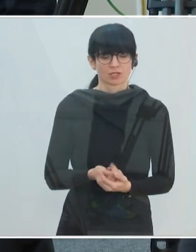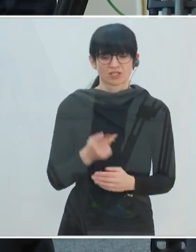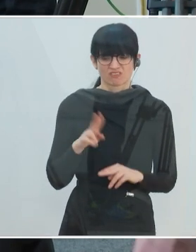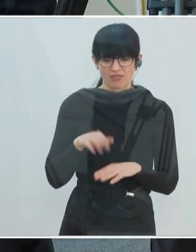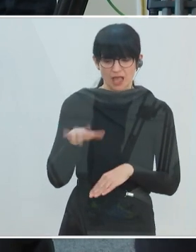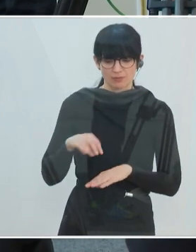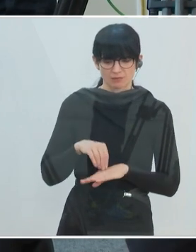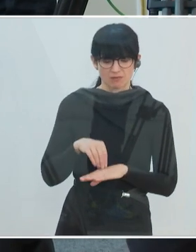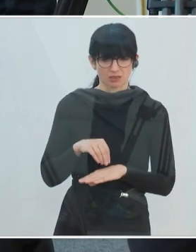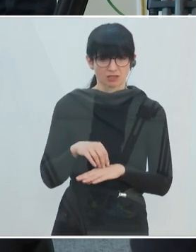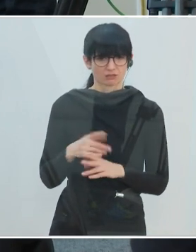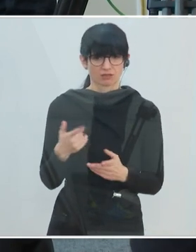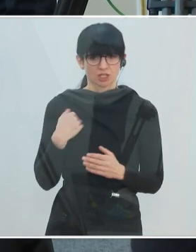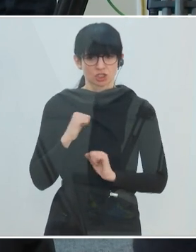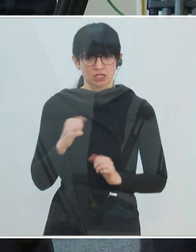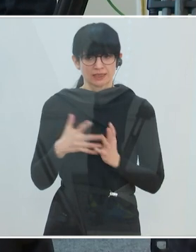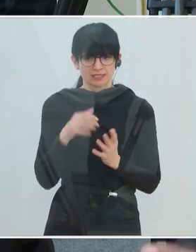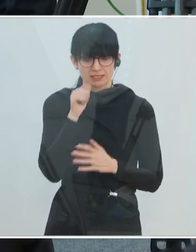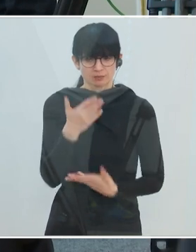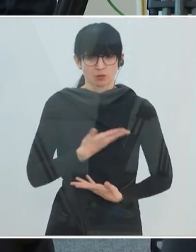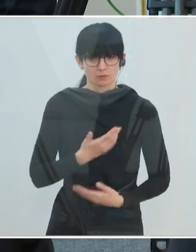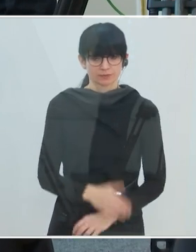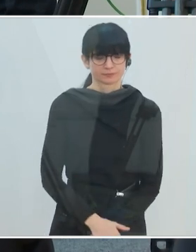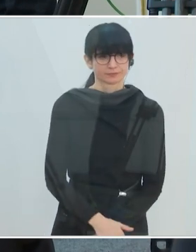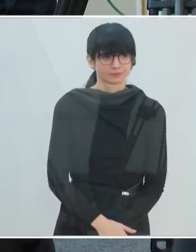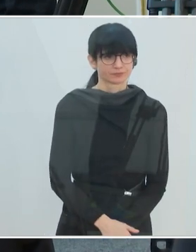abgemeldet haben, diese Schnelltests in der Apotheke nicht bekommen können.